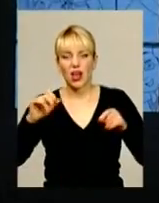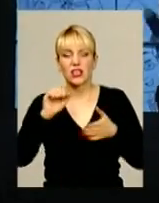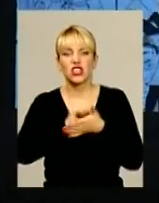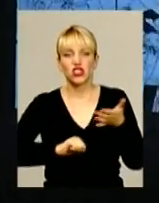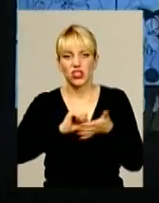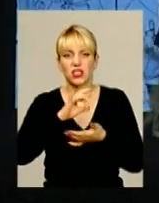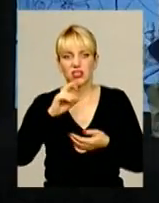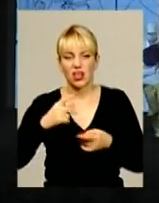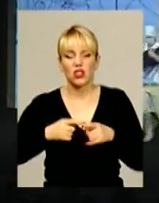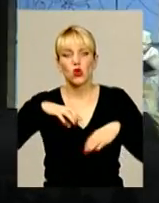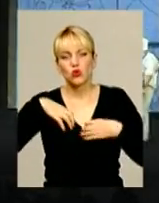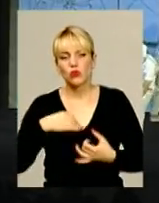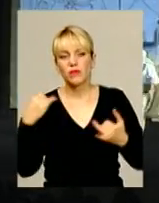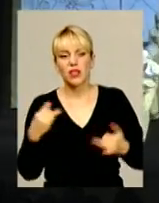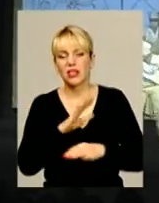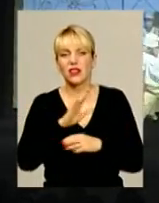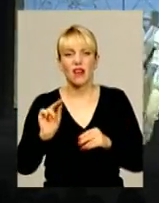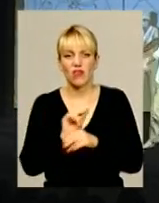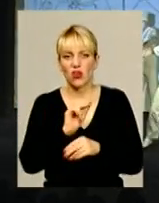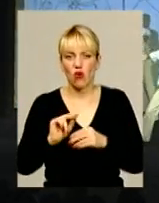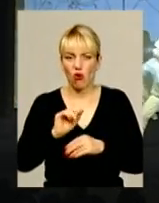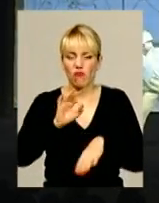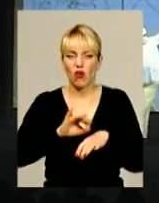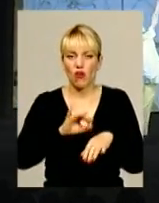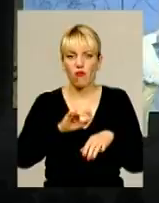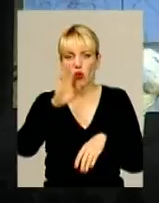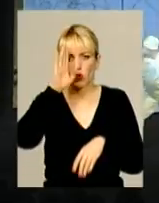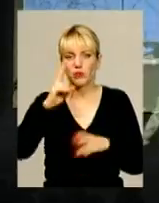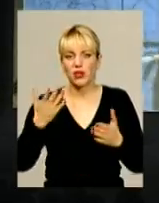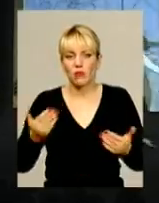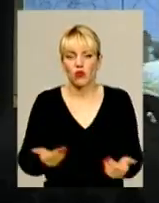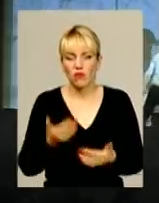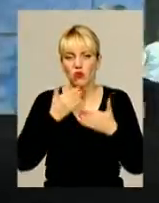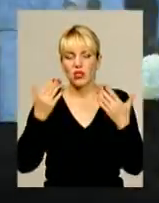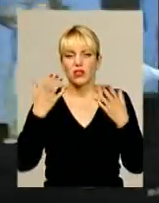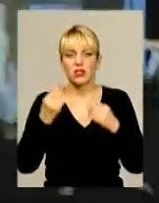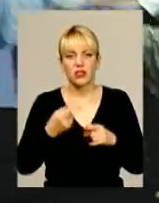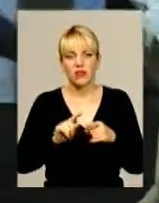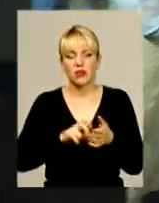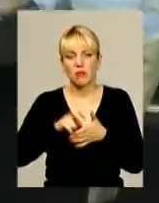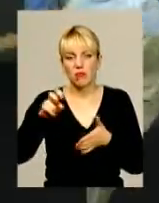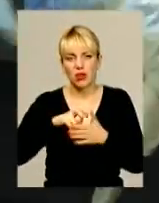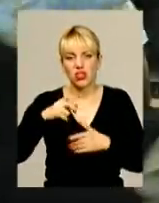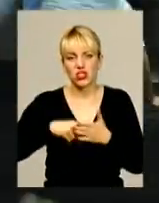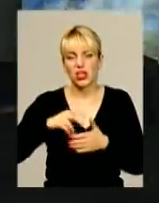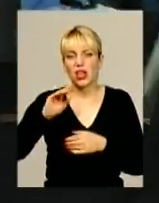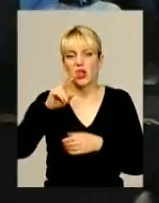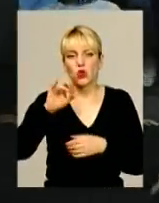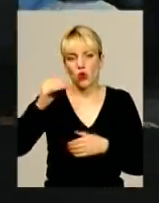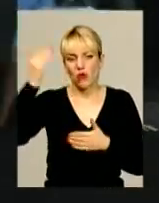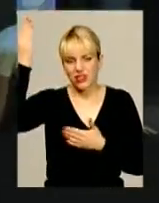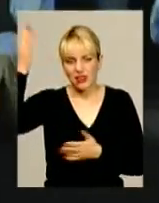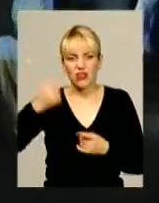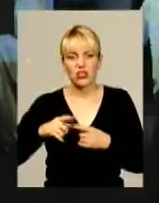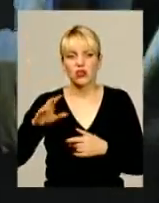водночас світла історія невеликовно хворого хлопчика, який проживає останні дні. Він пише листи Всевишньому і шукає відповіді на